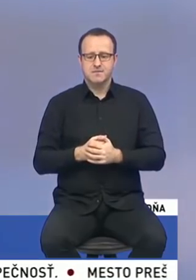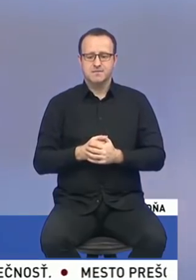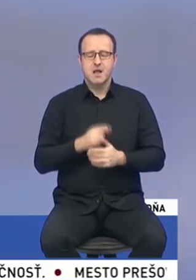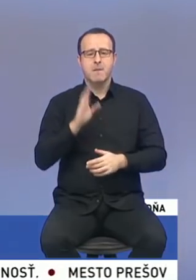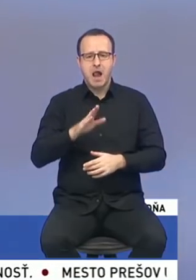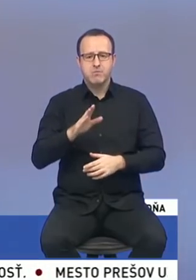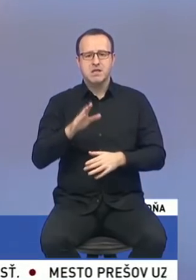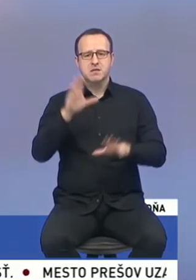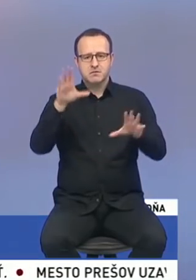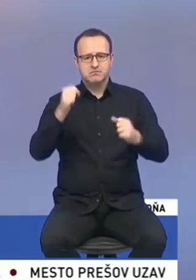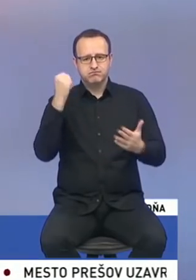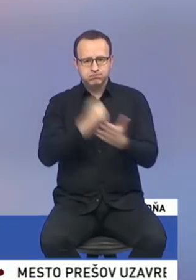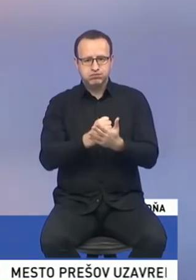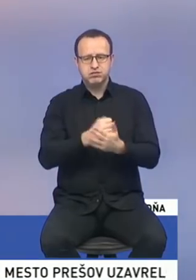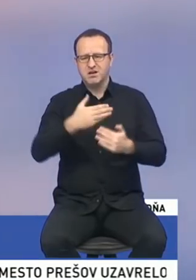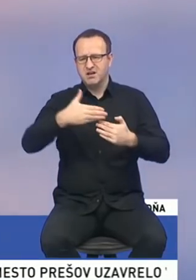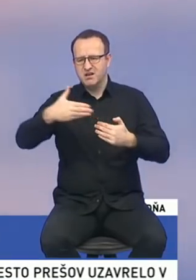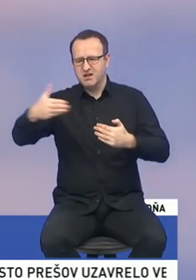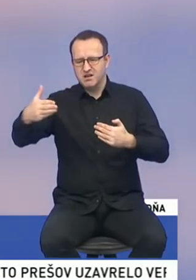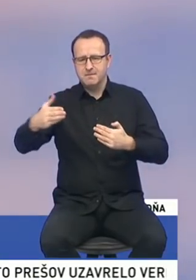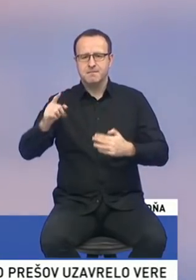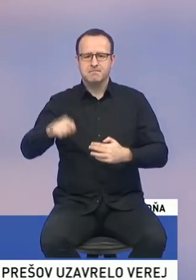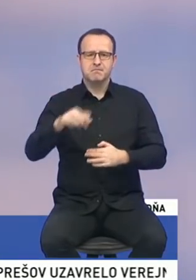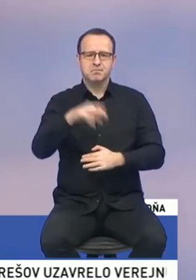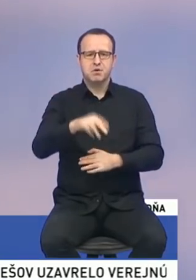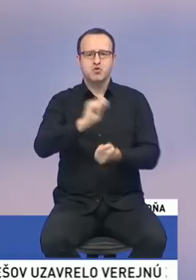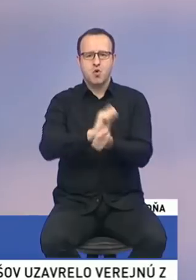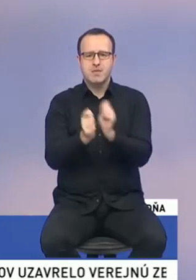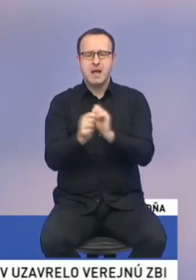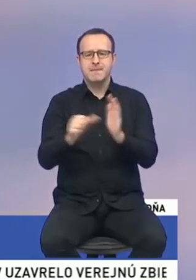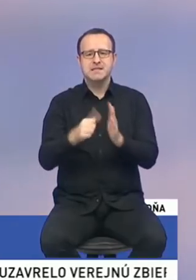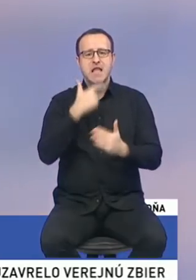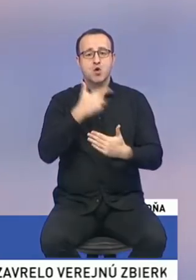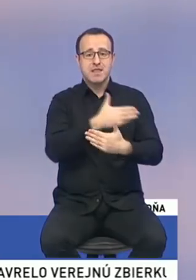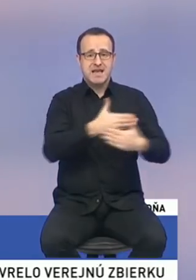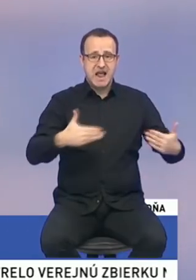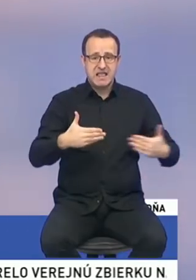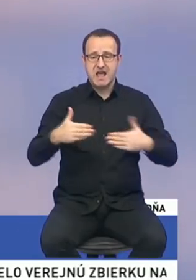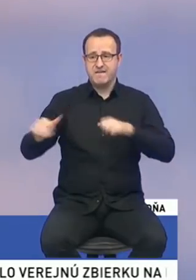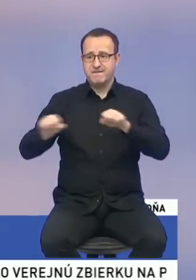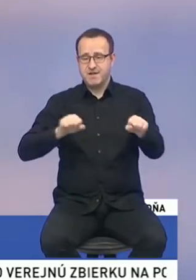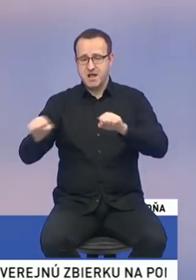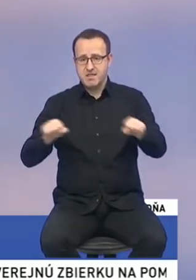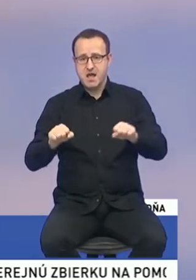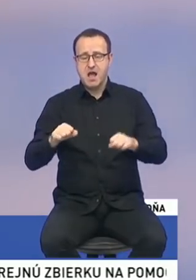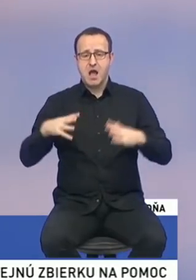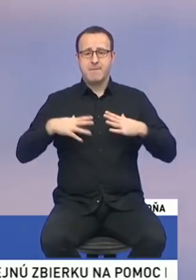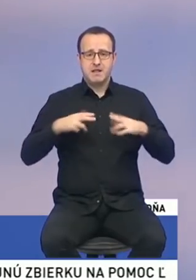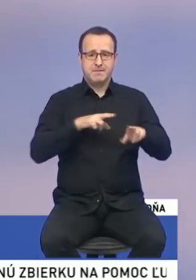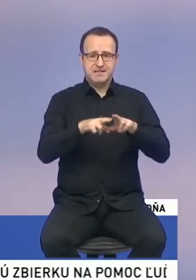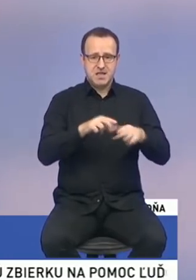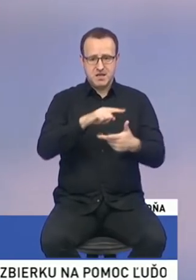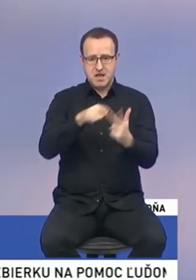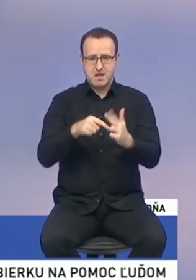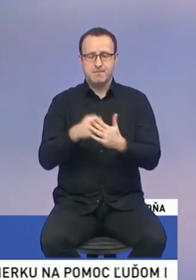ratifikácia a tak ďalej a tak ďalej. Nakoniec je nejaká dohoda medzi Národnou radou, vládu Slovenskej republiky a pani prezidentkou.